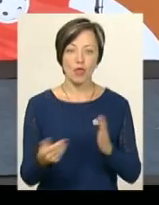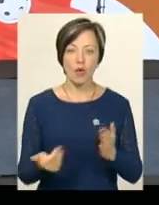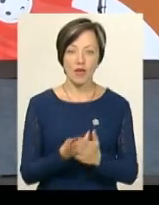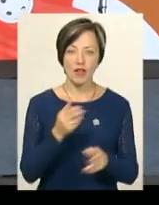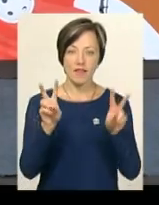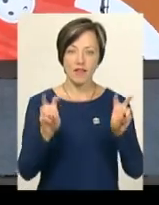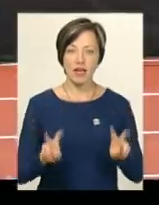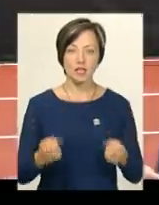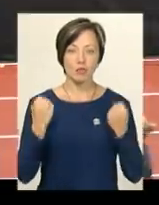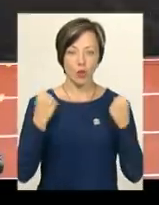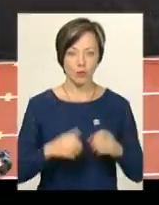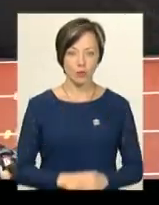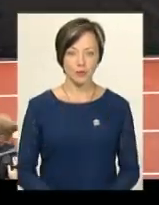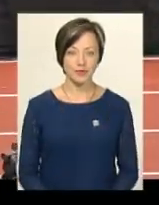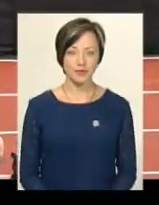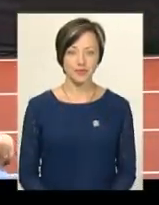види спорту.